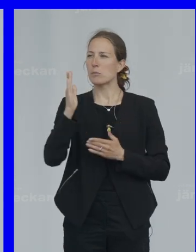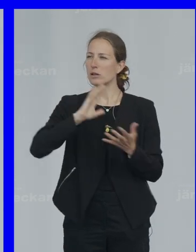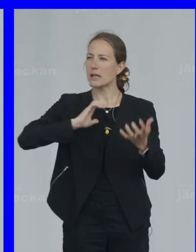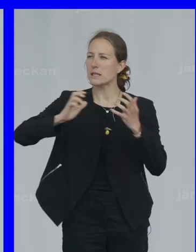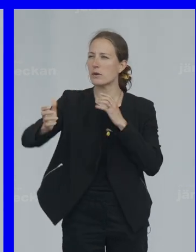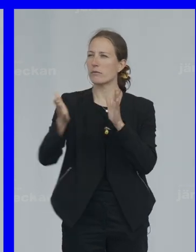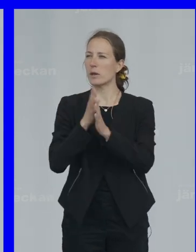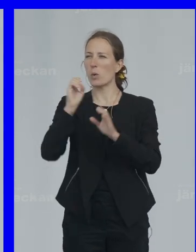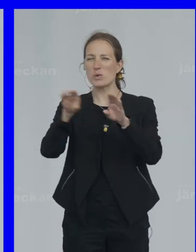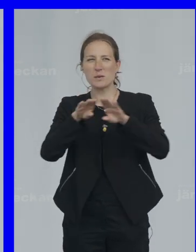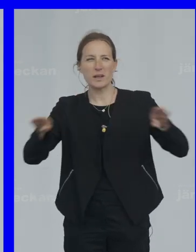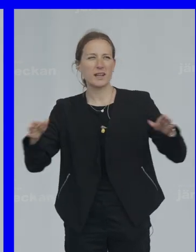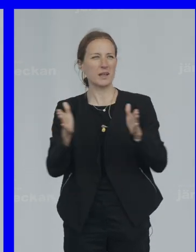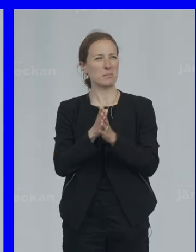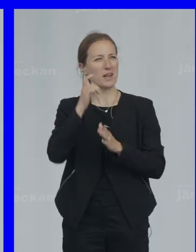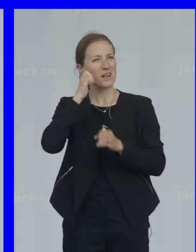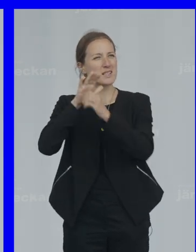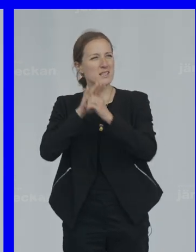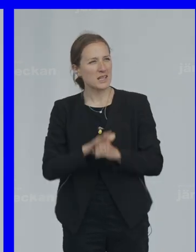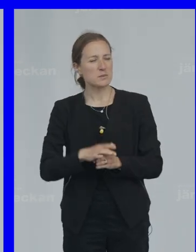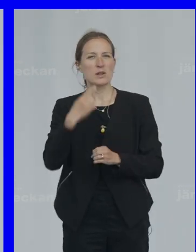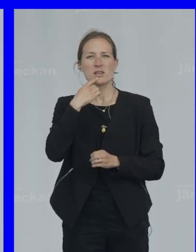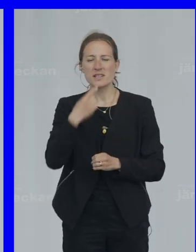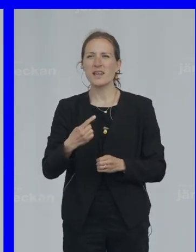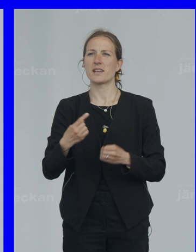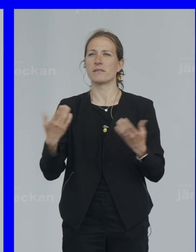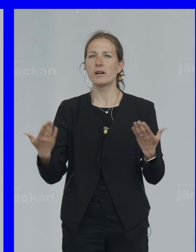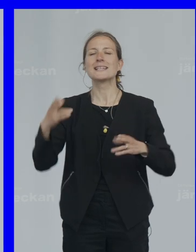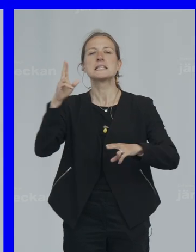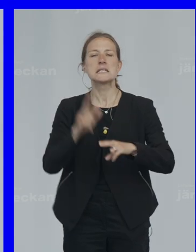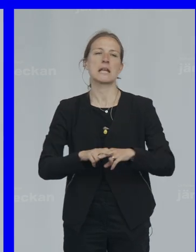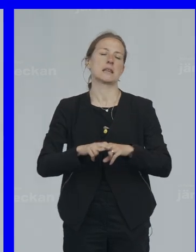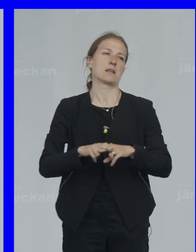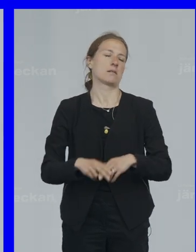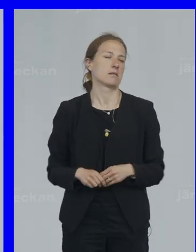ojämlikheten Eller med rasismen Så säger jag Sitt ner